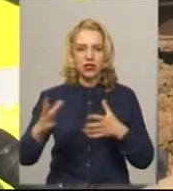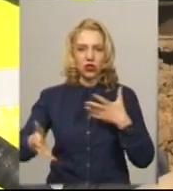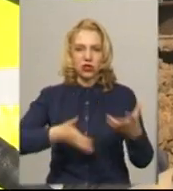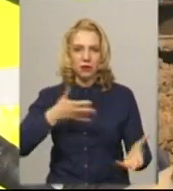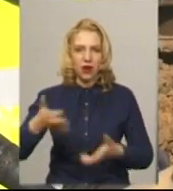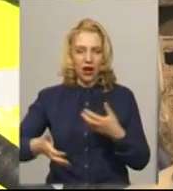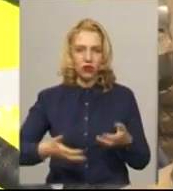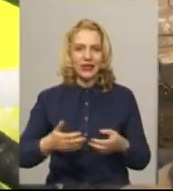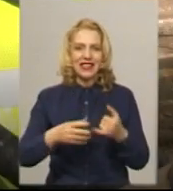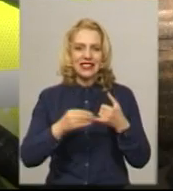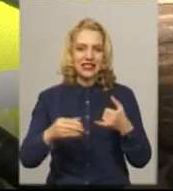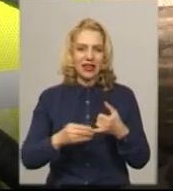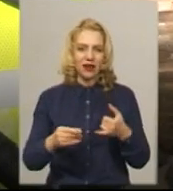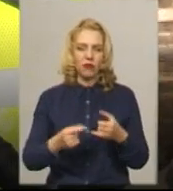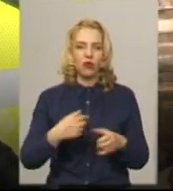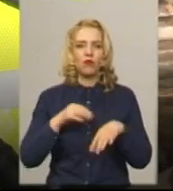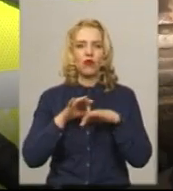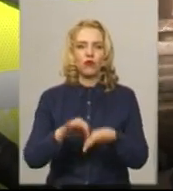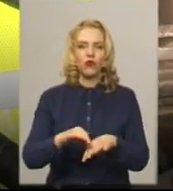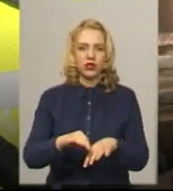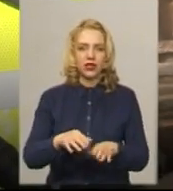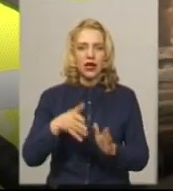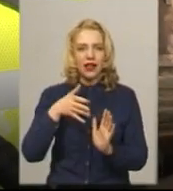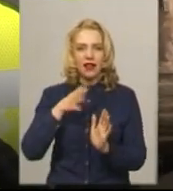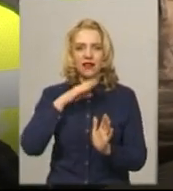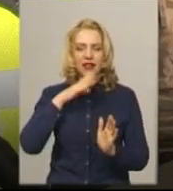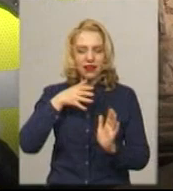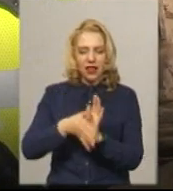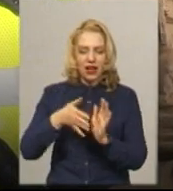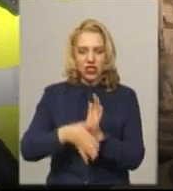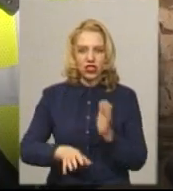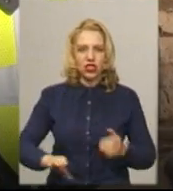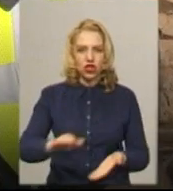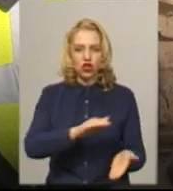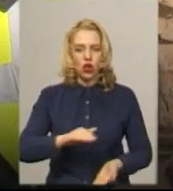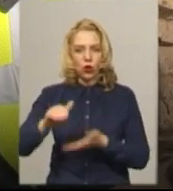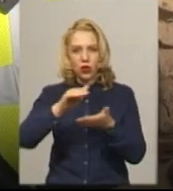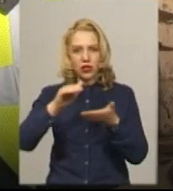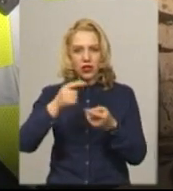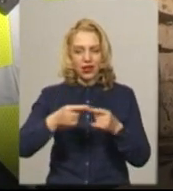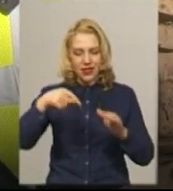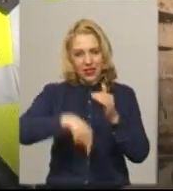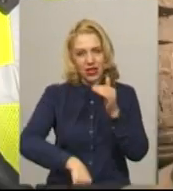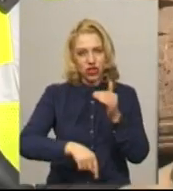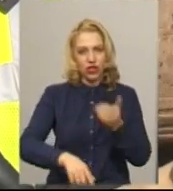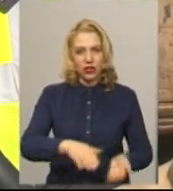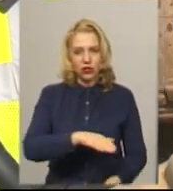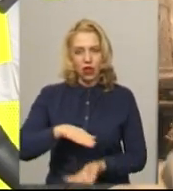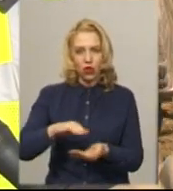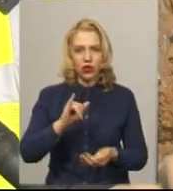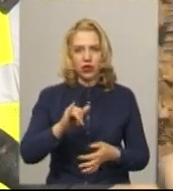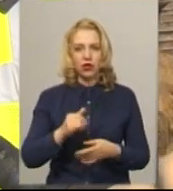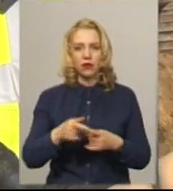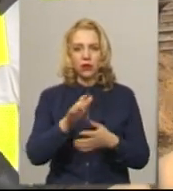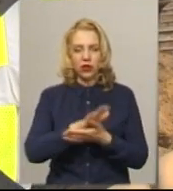Проводимо дренажні слої насамперед, нижній слой, ну і подальше